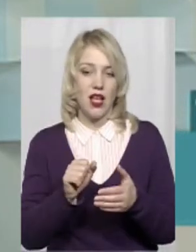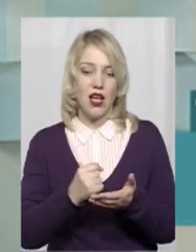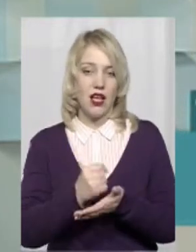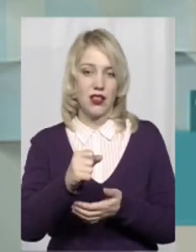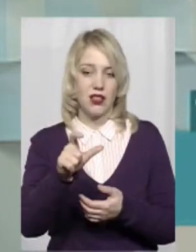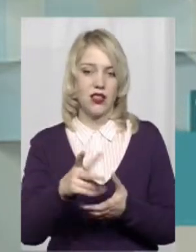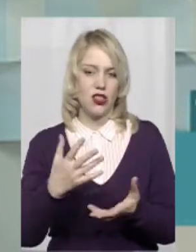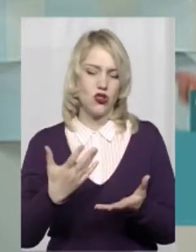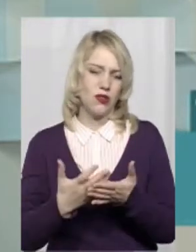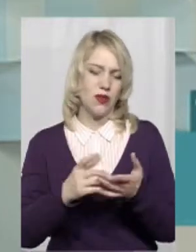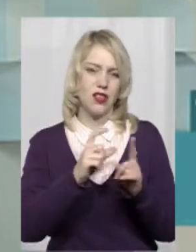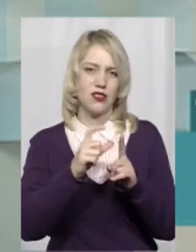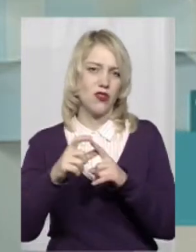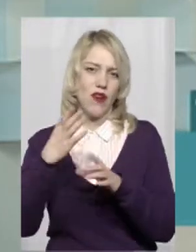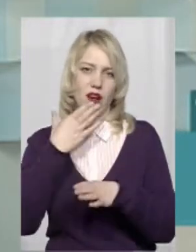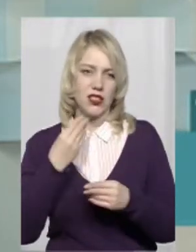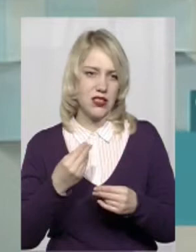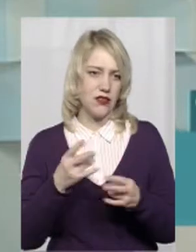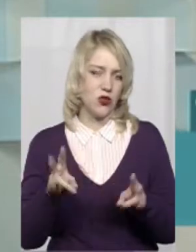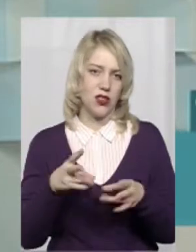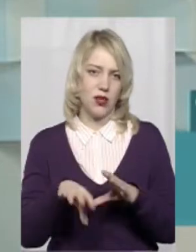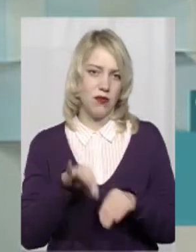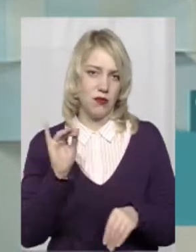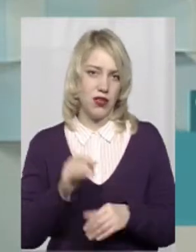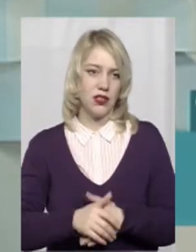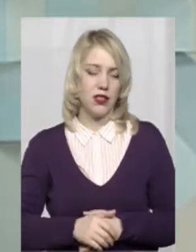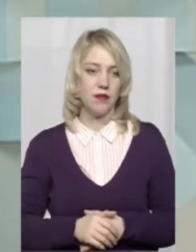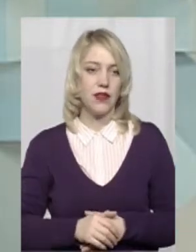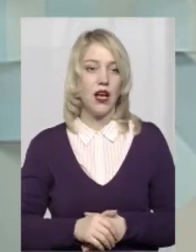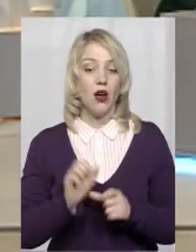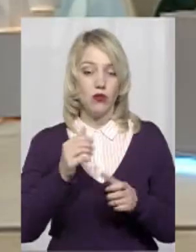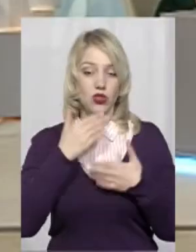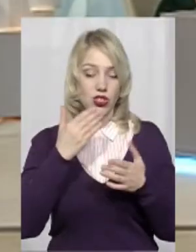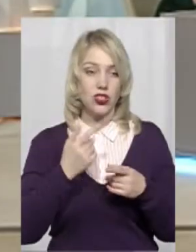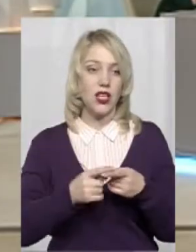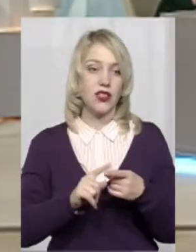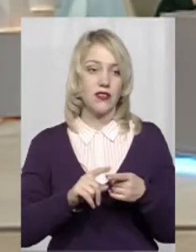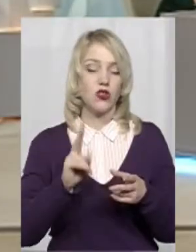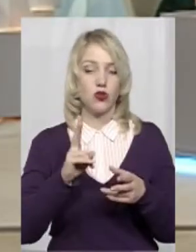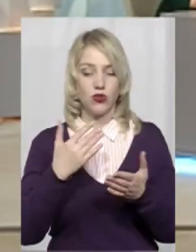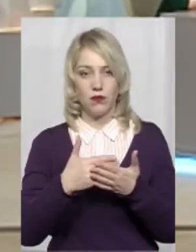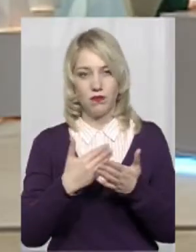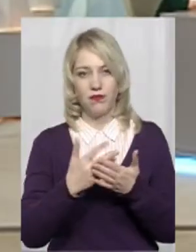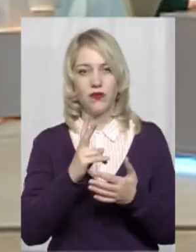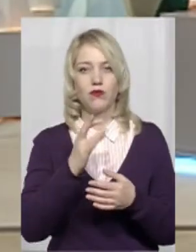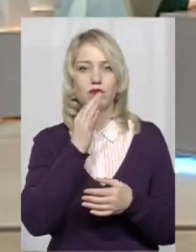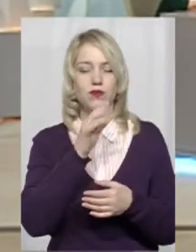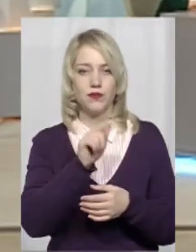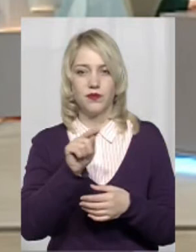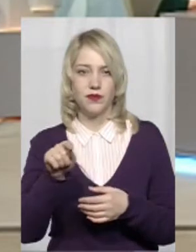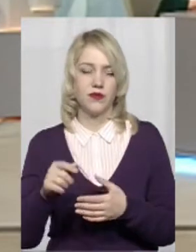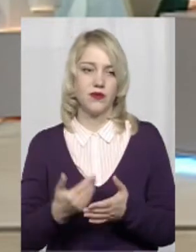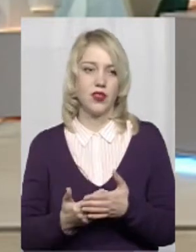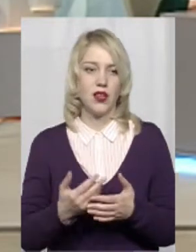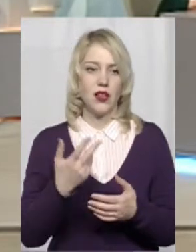якісь, якщо це красиві слова, покращити підрішення. Маєте на увазі, що можна читати всі, а хоча б ті, з ким вже приблизно визначена людина? Люди ж якось